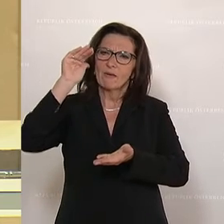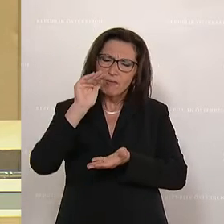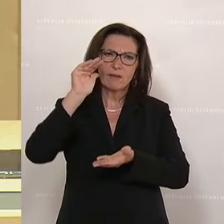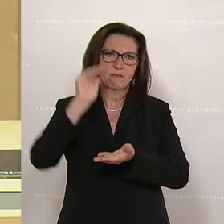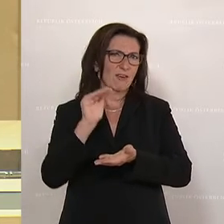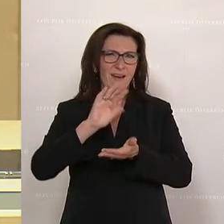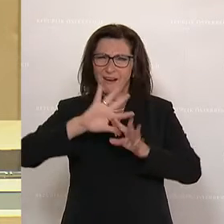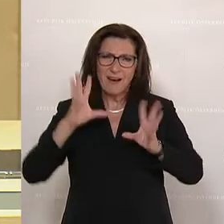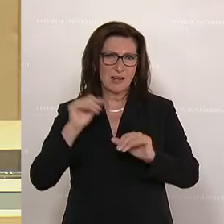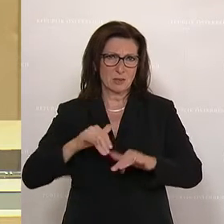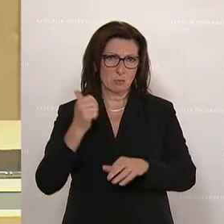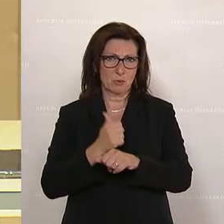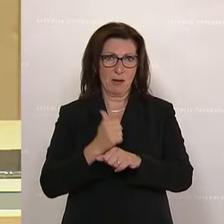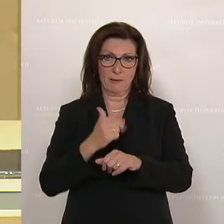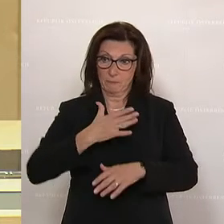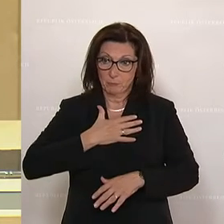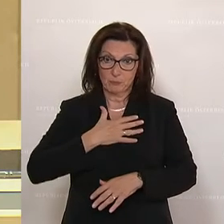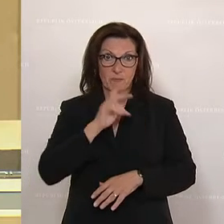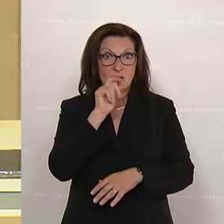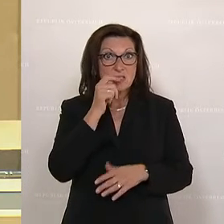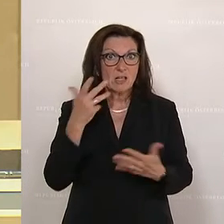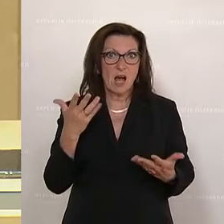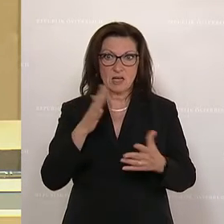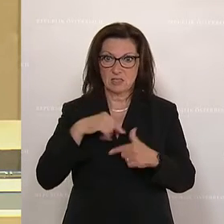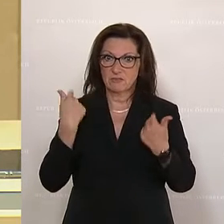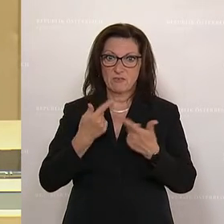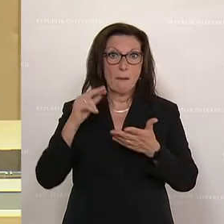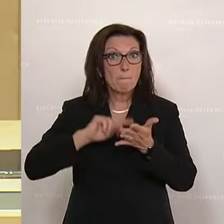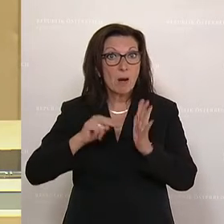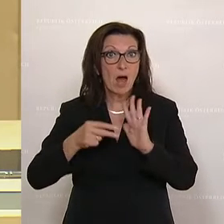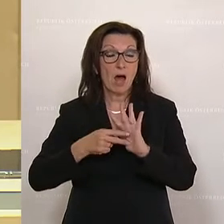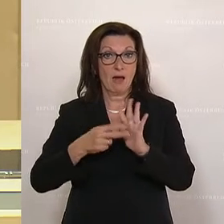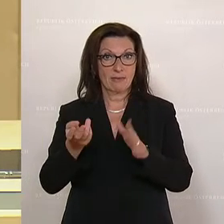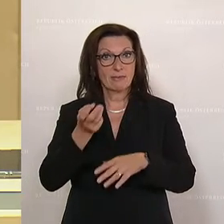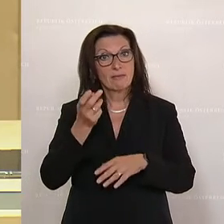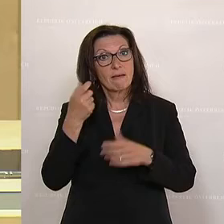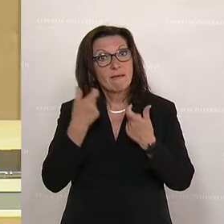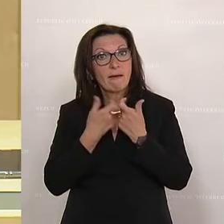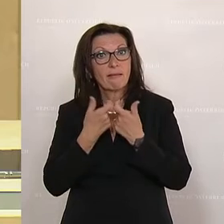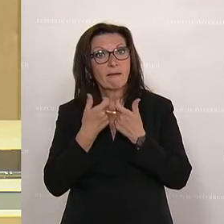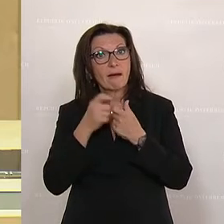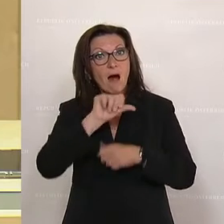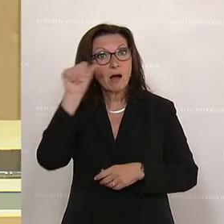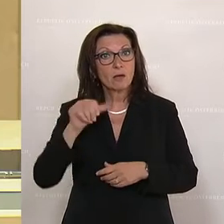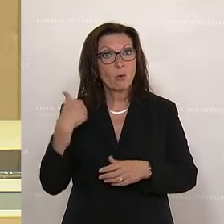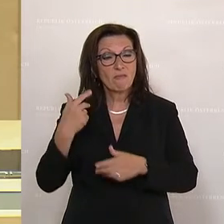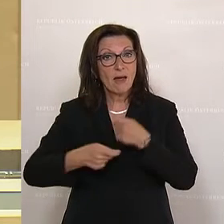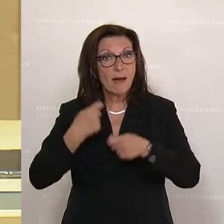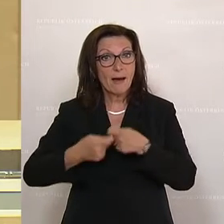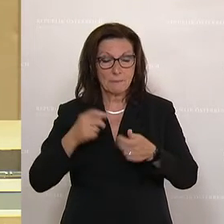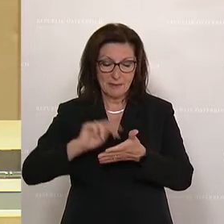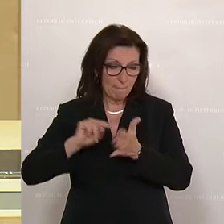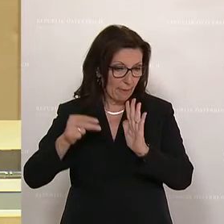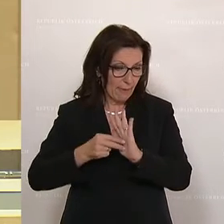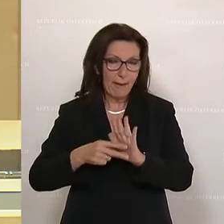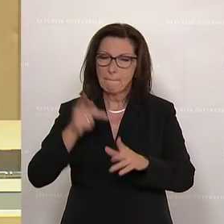mit unserem Szenario, mit unserem Plan, den die Energieagentur gearbeitet hat, exakt im